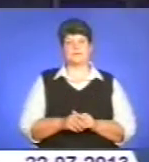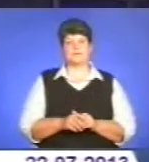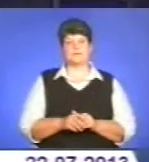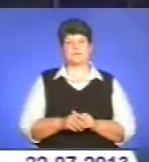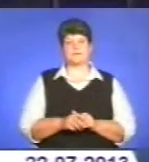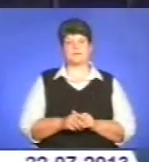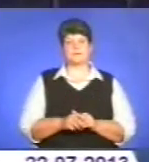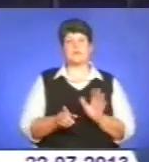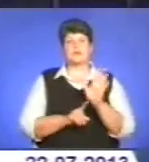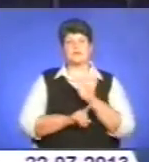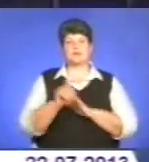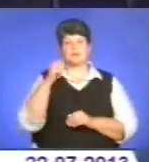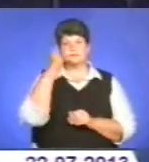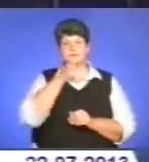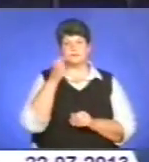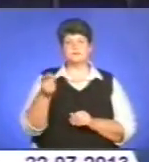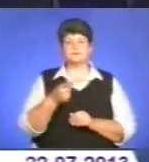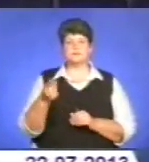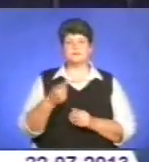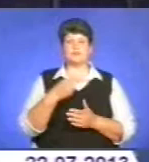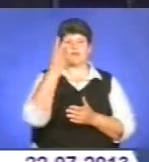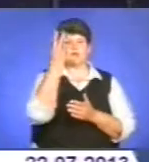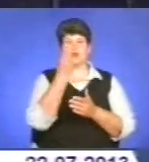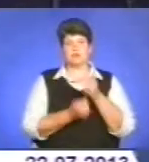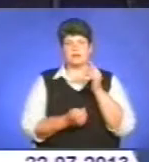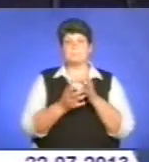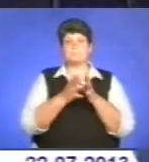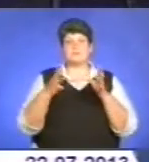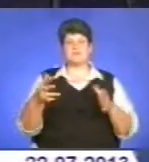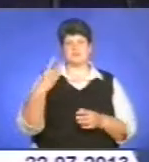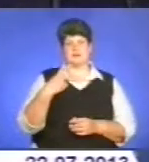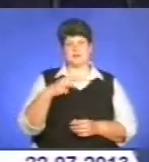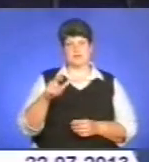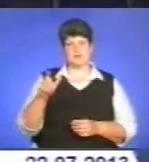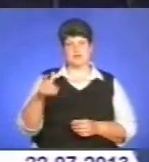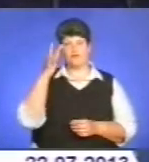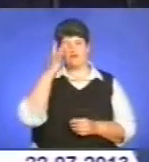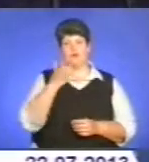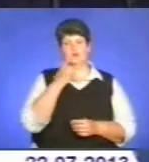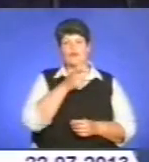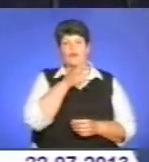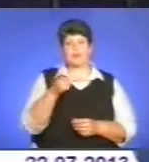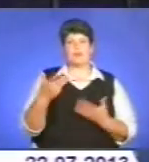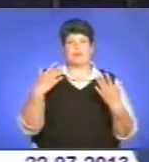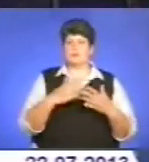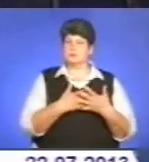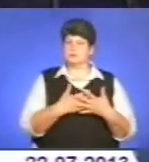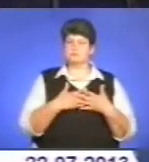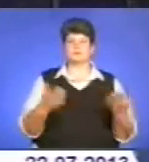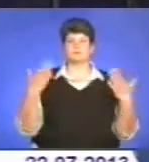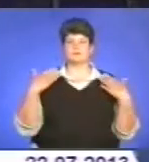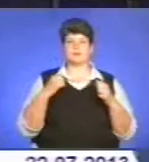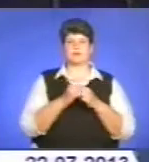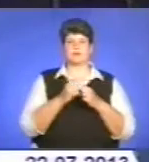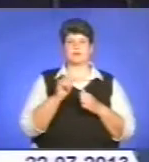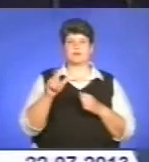З початку року на Тернопільщині втопилися більше 20 людей. Влітку, в період активного відпочинку біля водоєм,